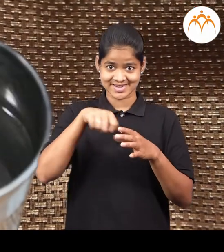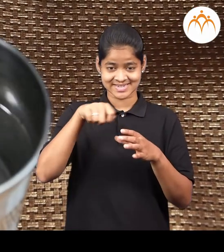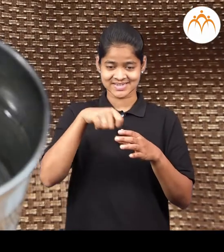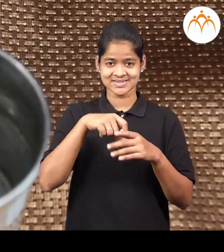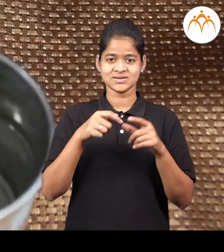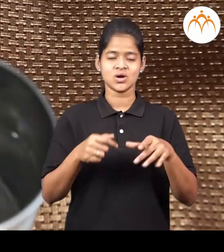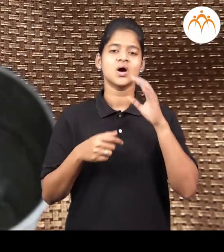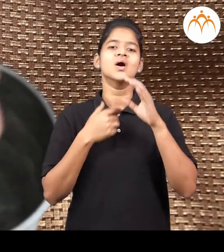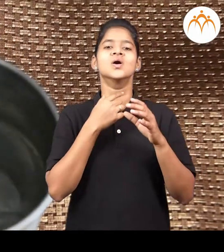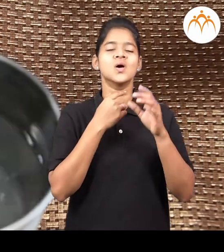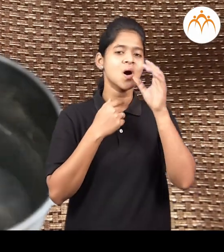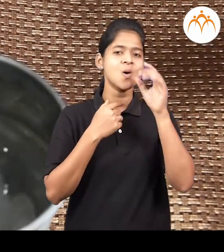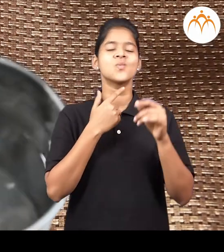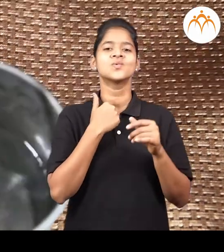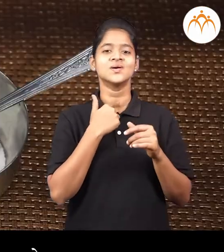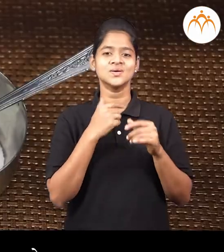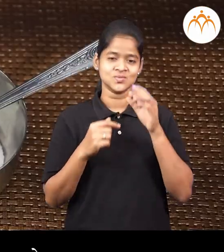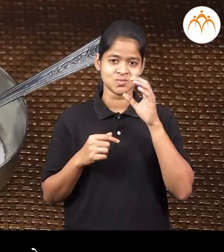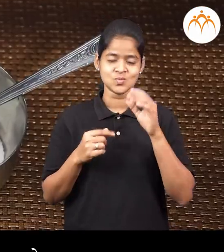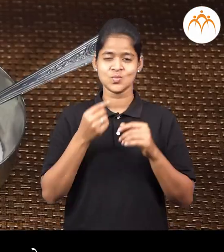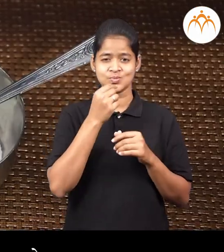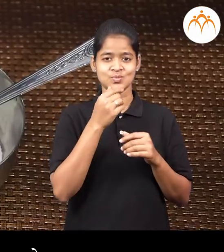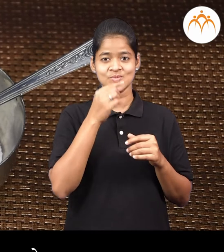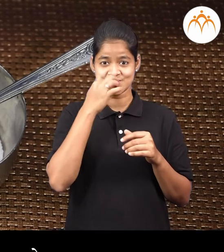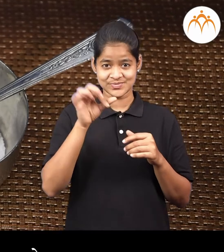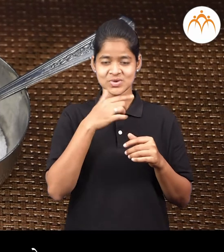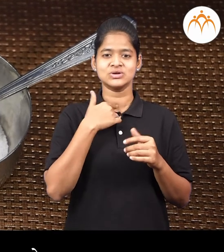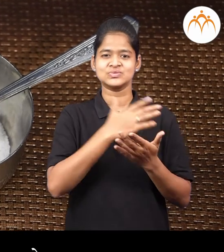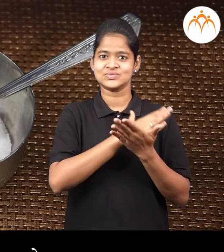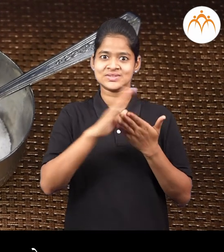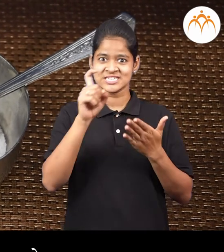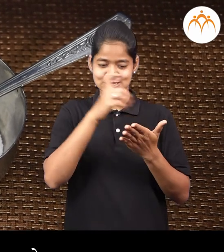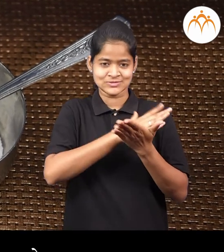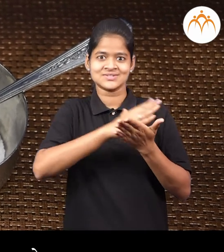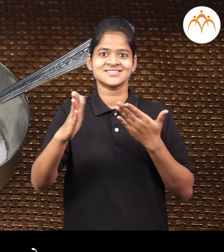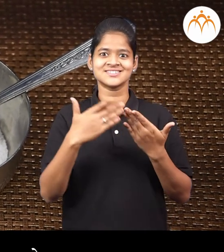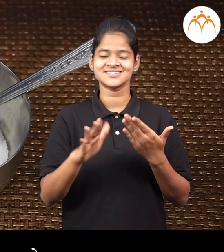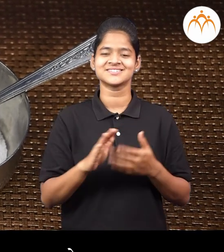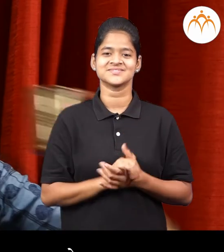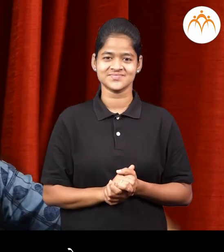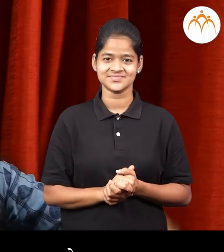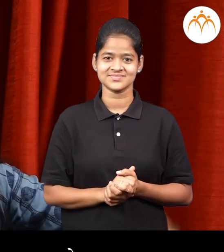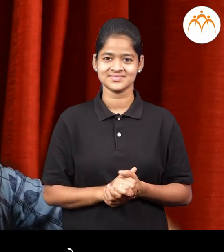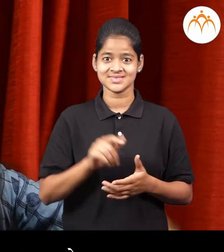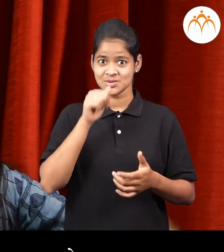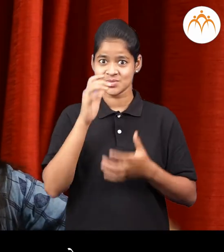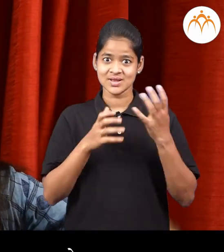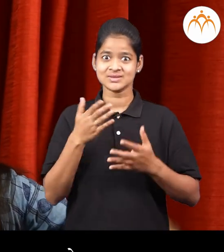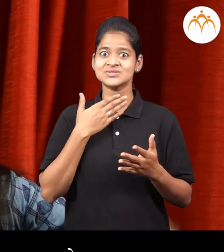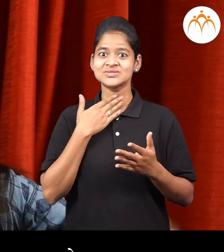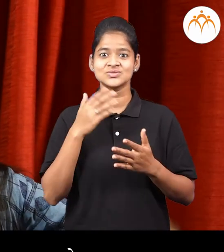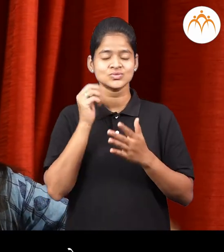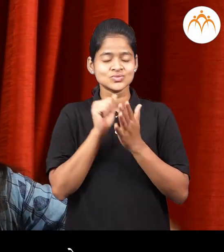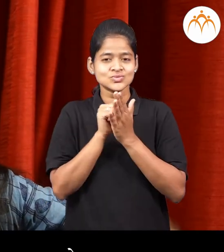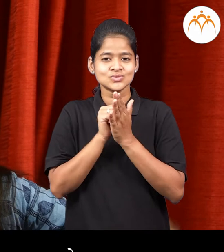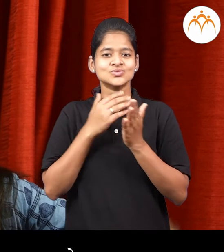गोएन्या करायात मीठ जन्तु नाशक आसते गरम पाण्याने घसा शेकला